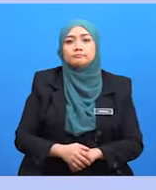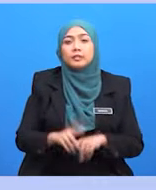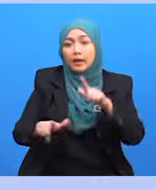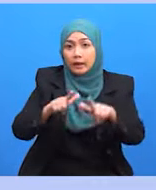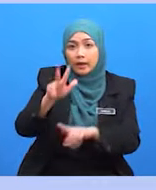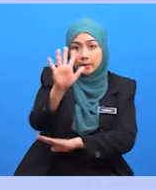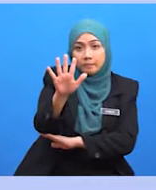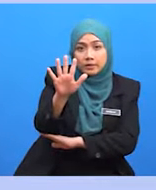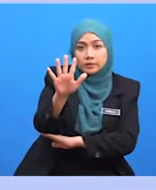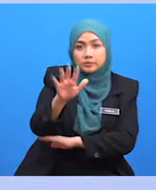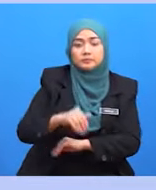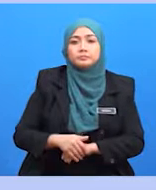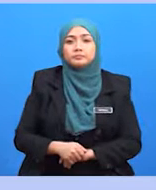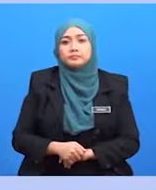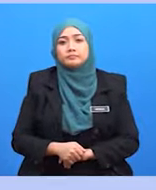kelima,